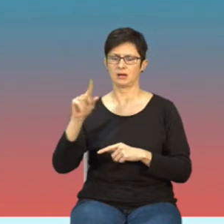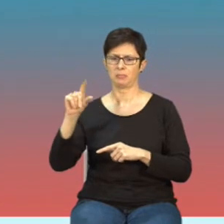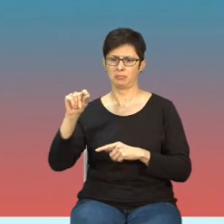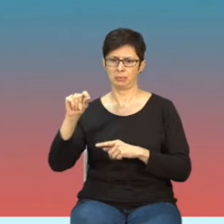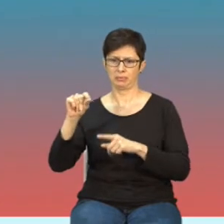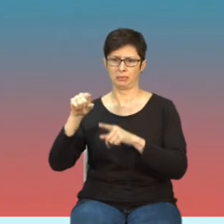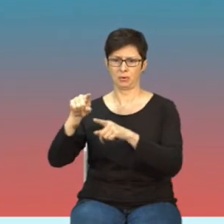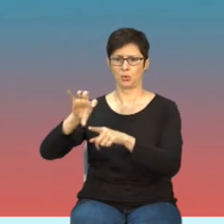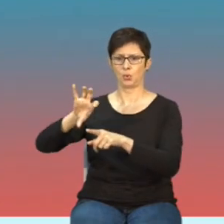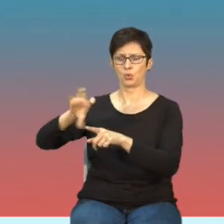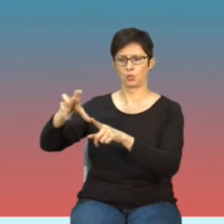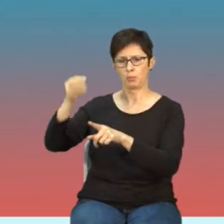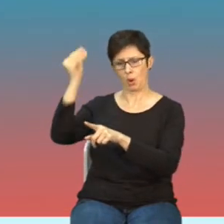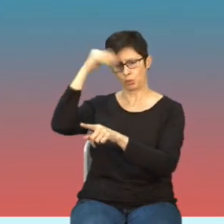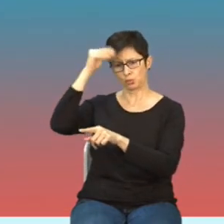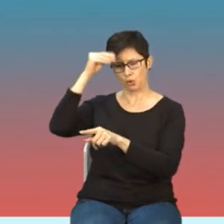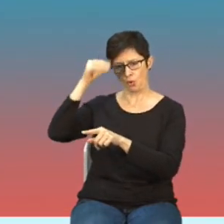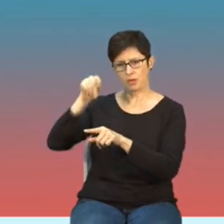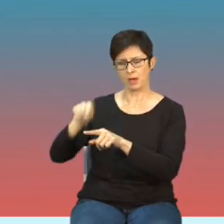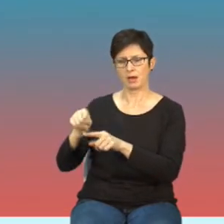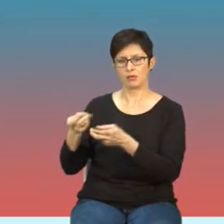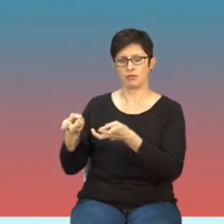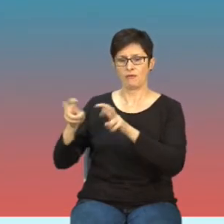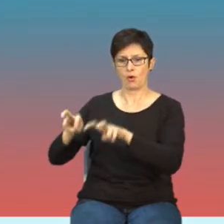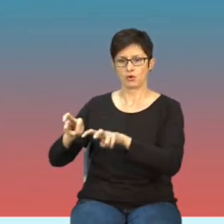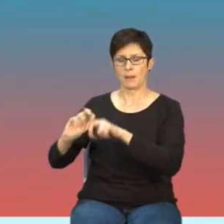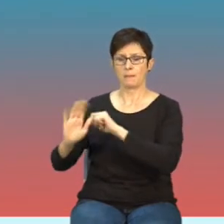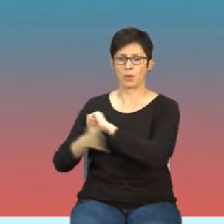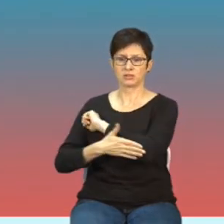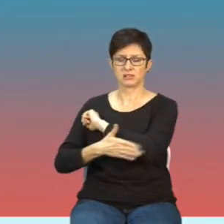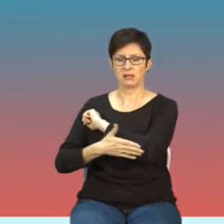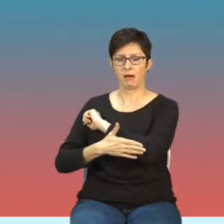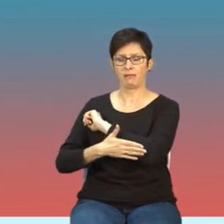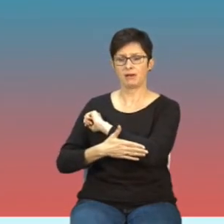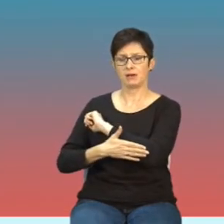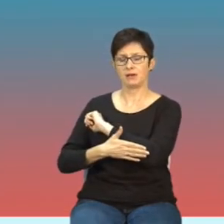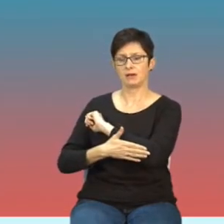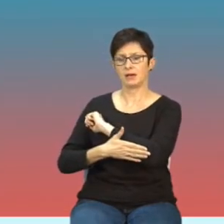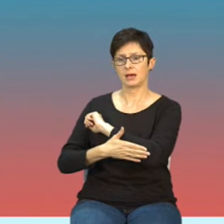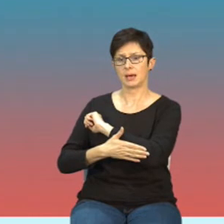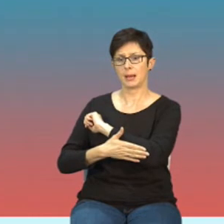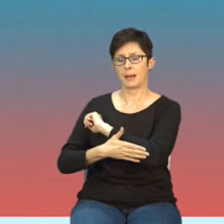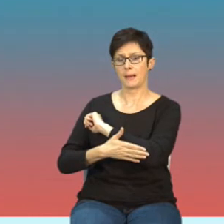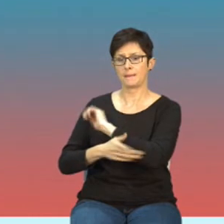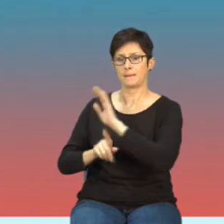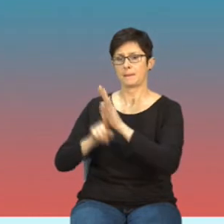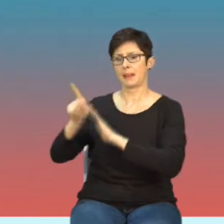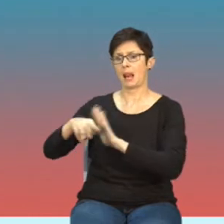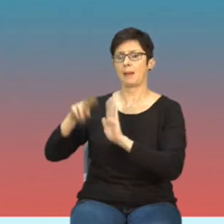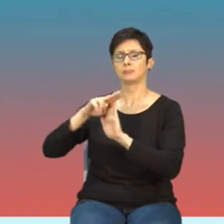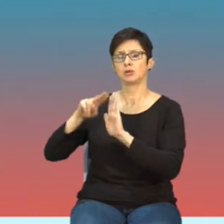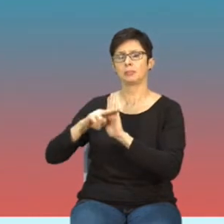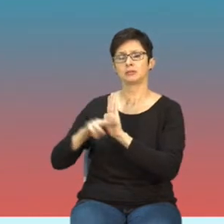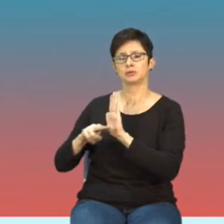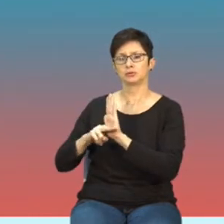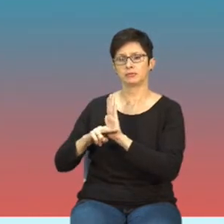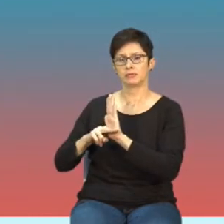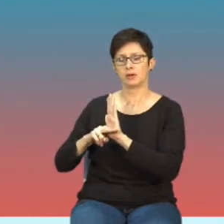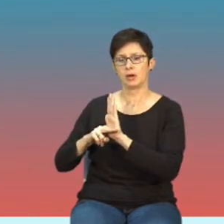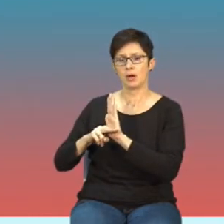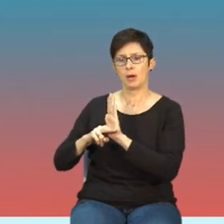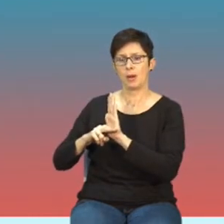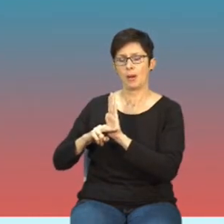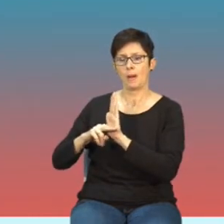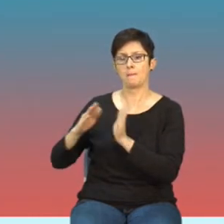uczonych która stworzyła podstawy dla przepisów które potem